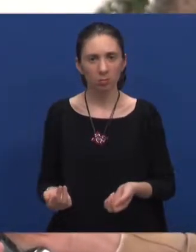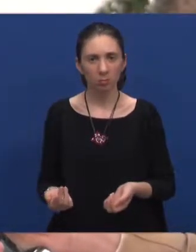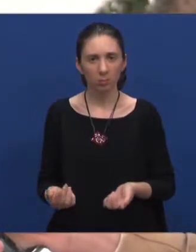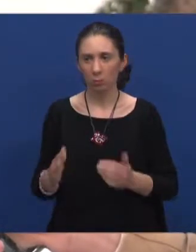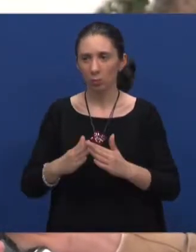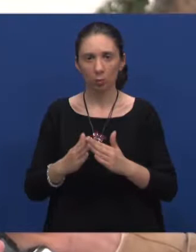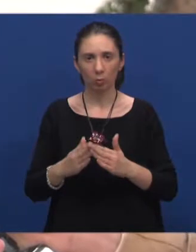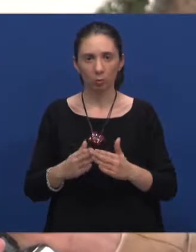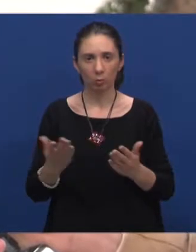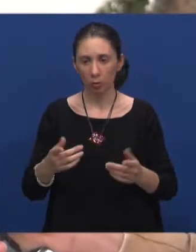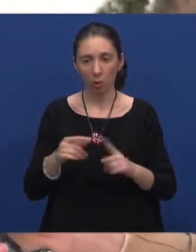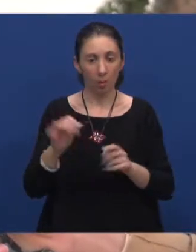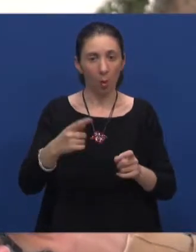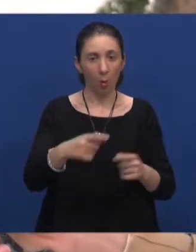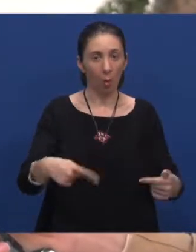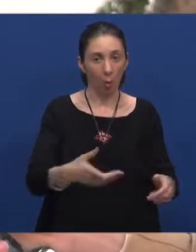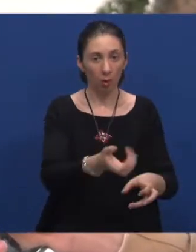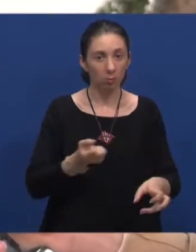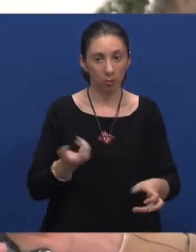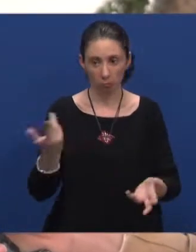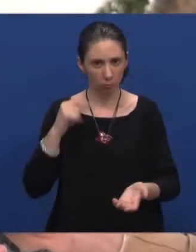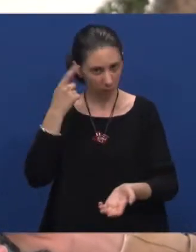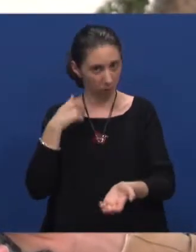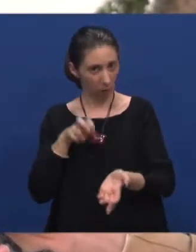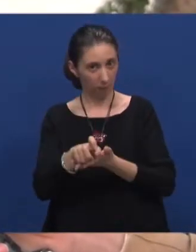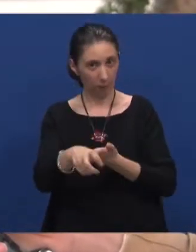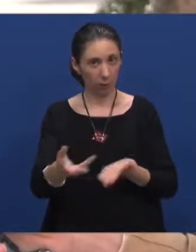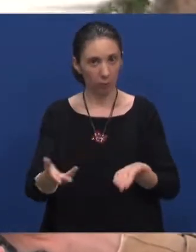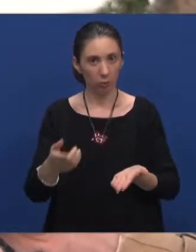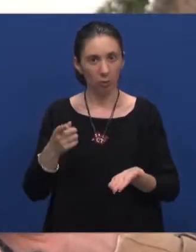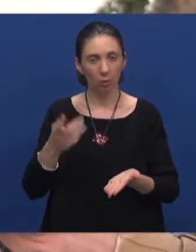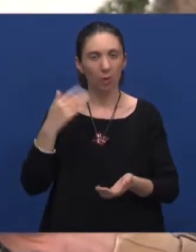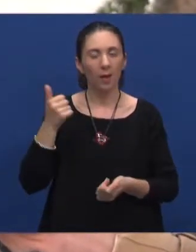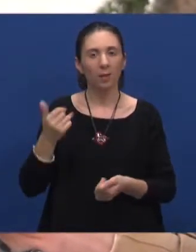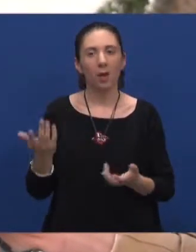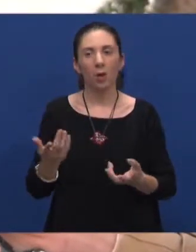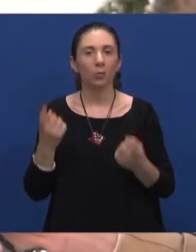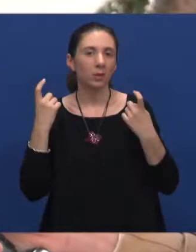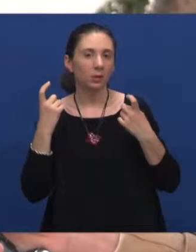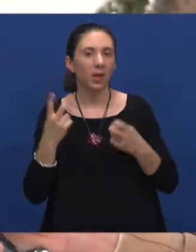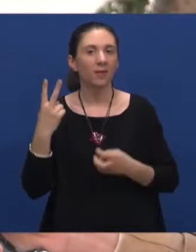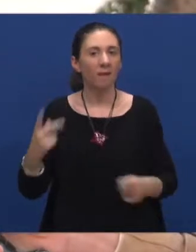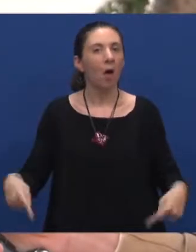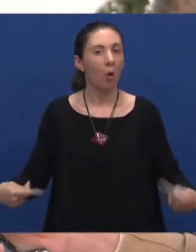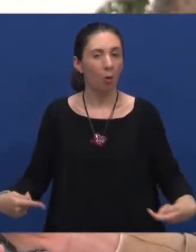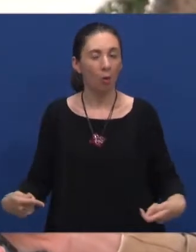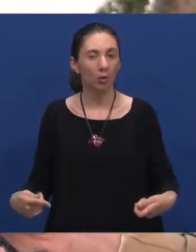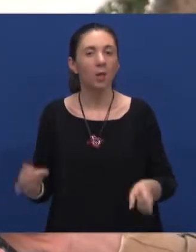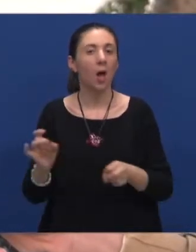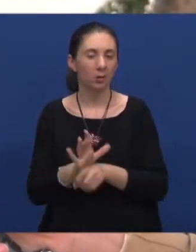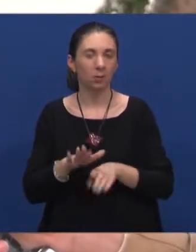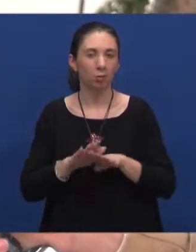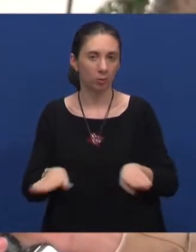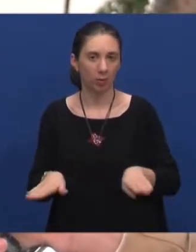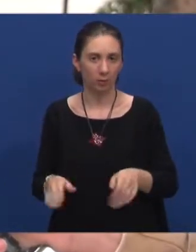odnosno po kolica, mislim pješke uglavnom bila je to jedna avanturica sa dvoja kolica ali sretno je